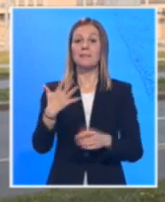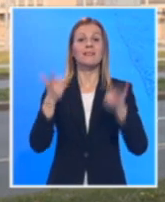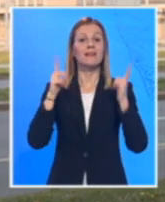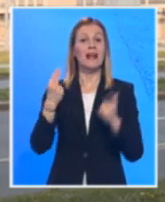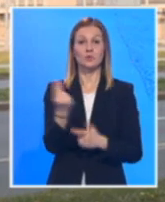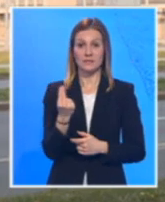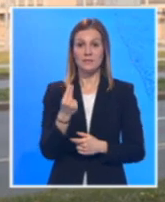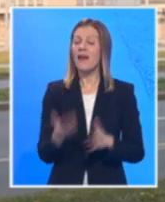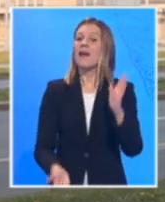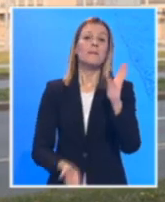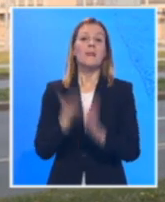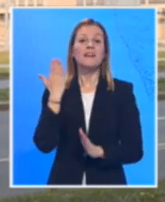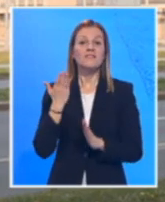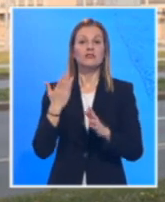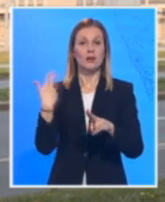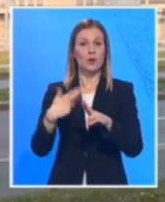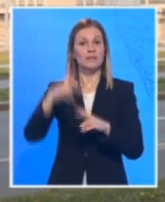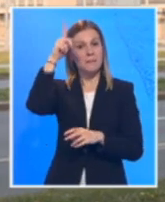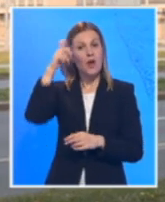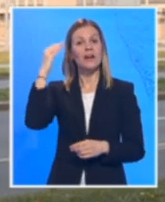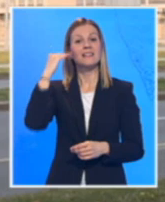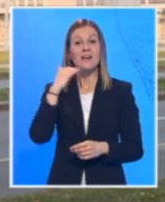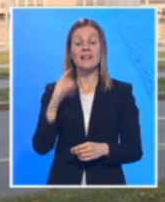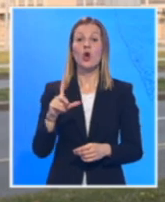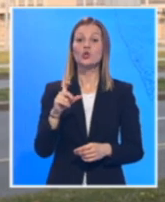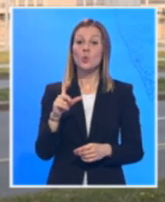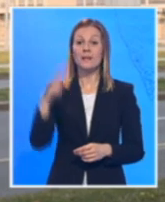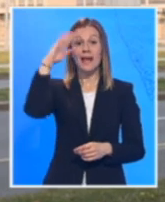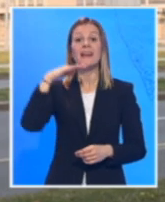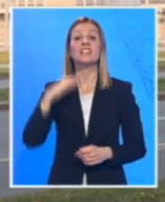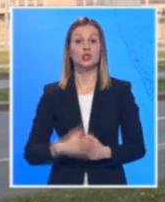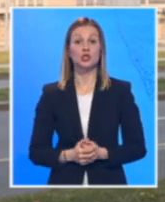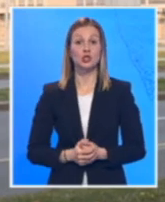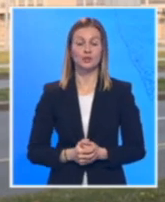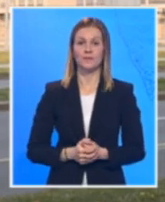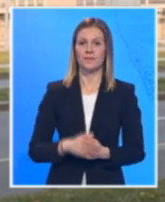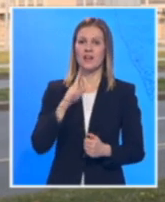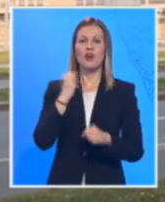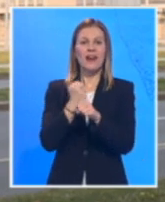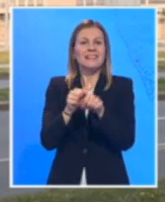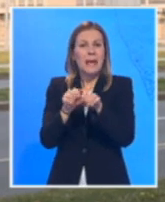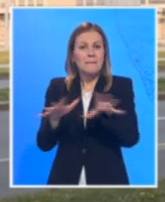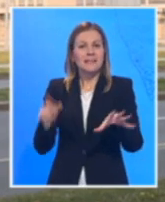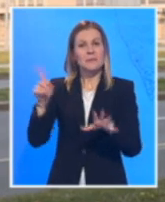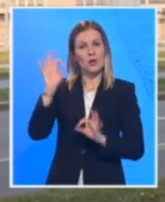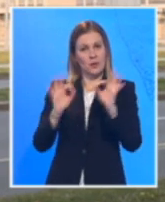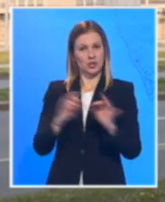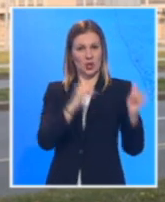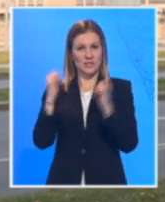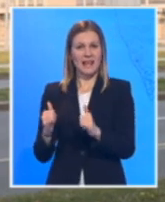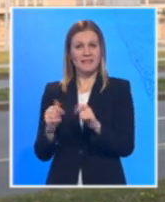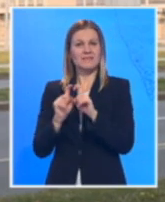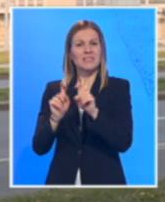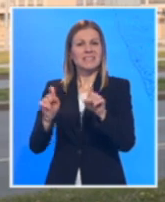dok najviše obolelih ima na području Beograda, Valjeva, Ćuprije i Niša. Epidemiolozi ocenjuju da do sadašnji tok kretenja